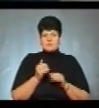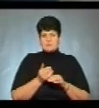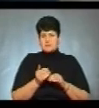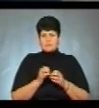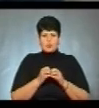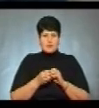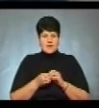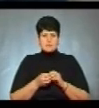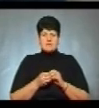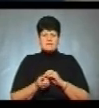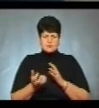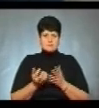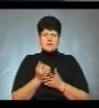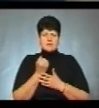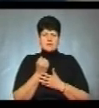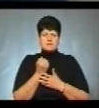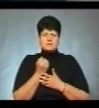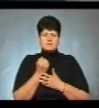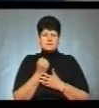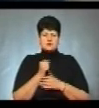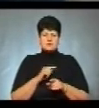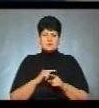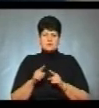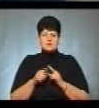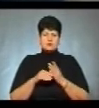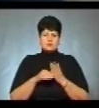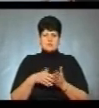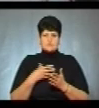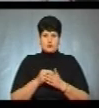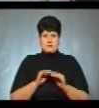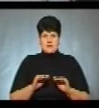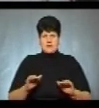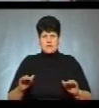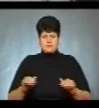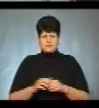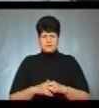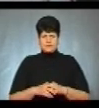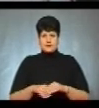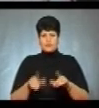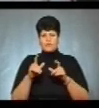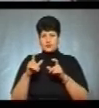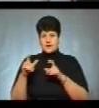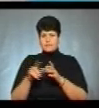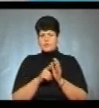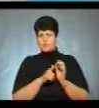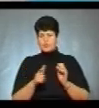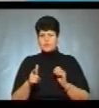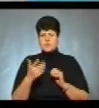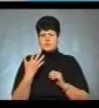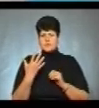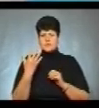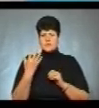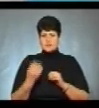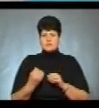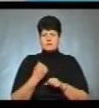проблеми, щоб виявити і щоб поскоріше допомогти своїм діткам». Світлина сімей протягом п'яти днів минулої п'ятниці робила